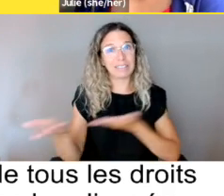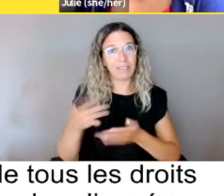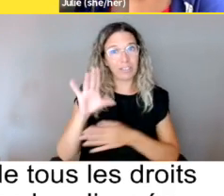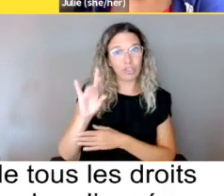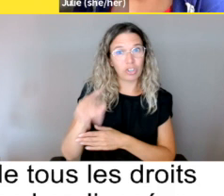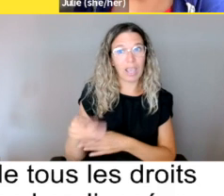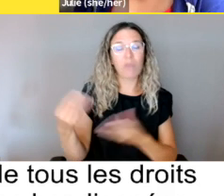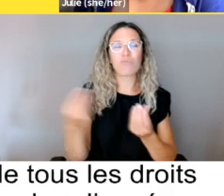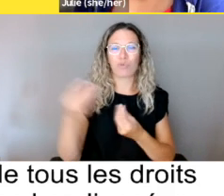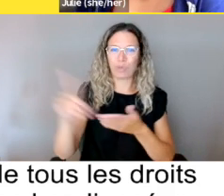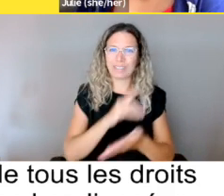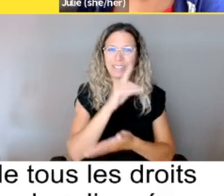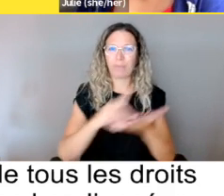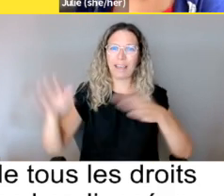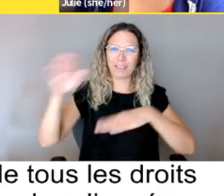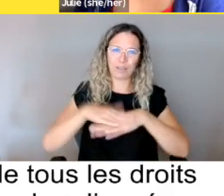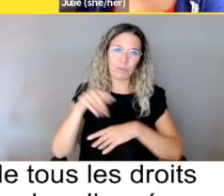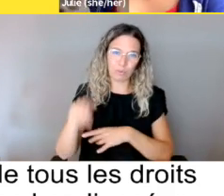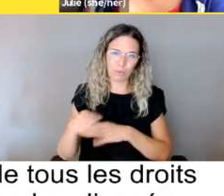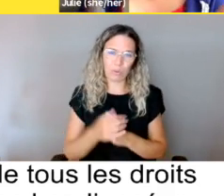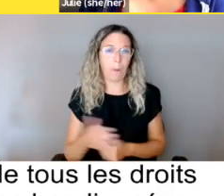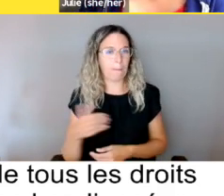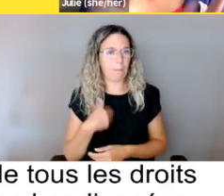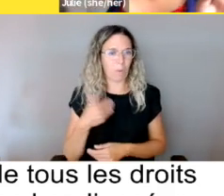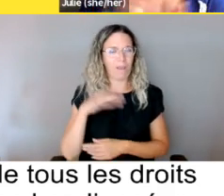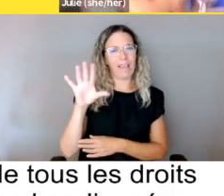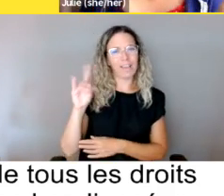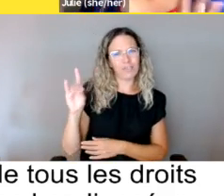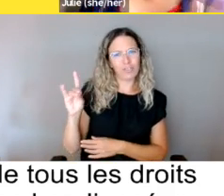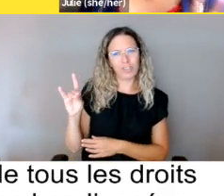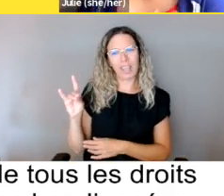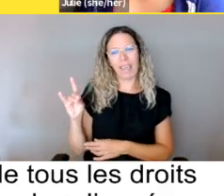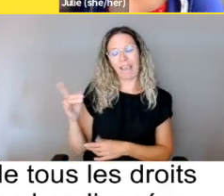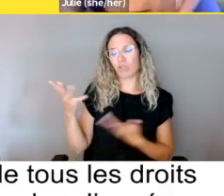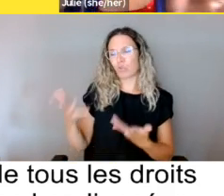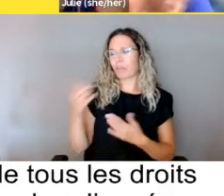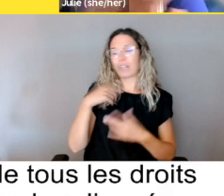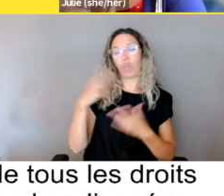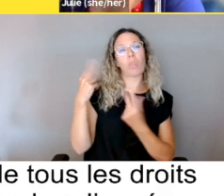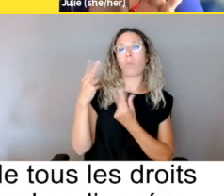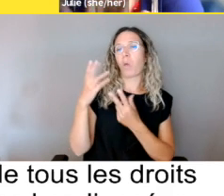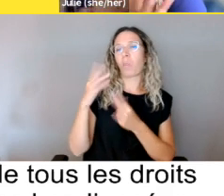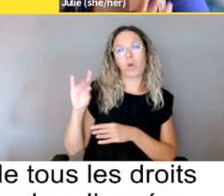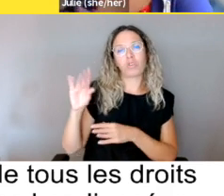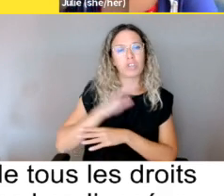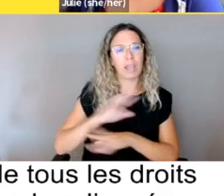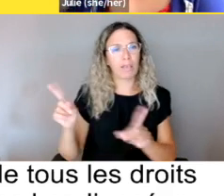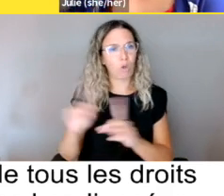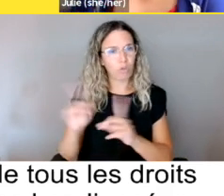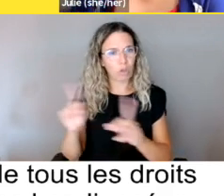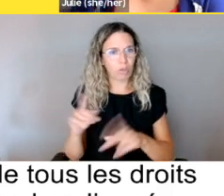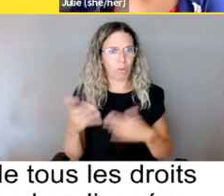beaucoup de discrimination qui arrive. À cause des chiens, on se fait dire, non, non, non, pas de chien, pas de chien.